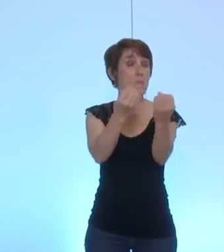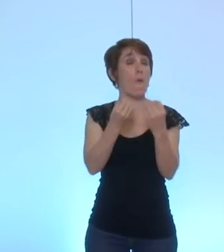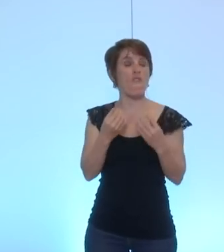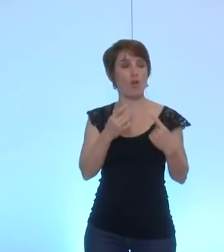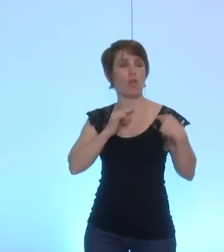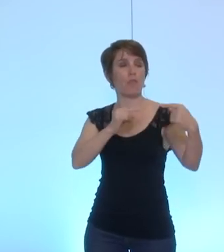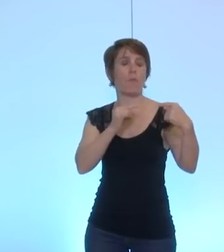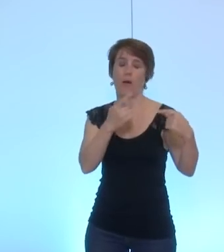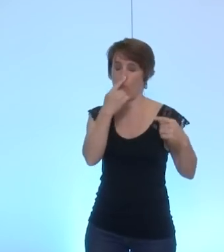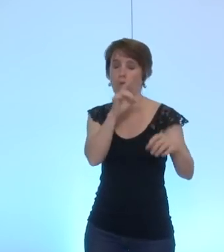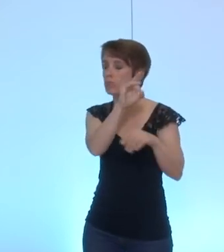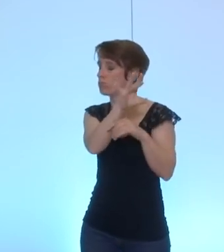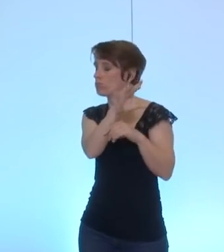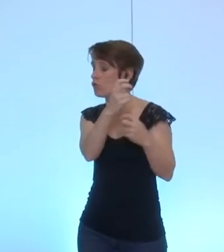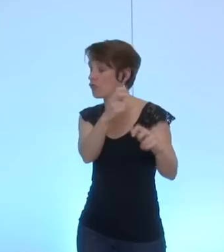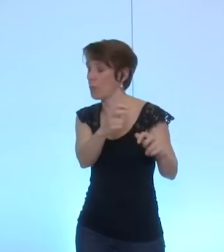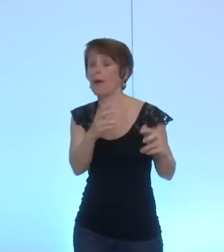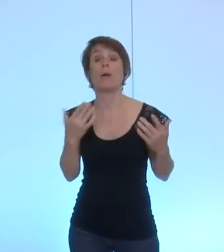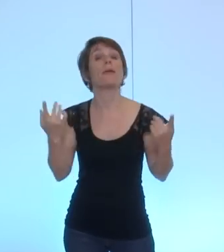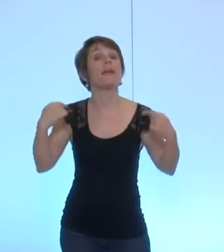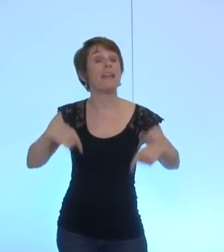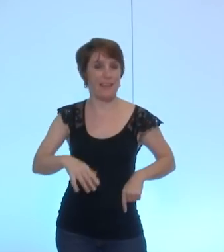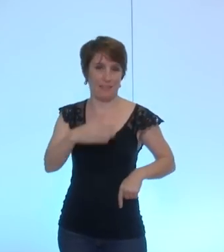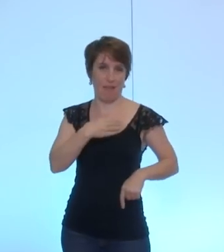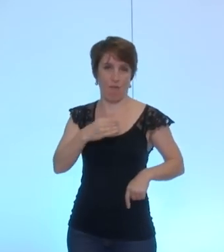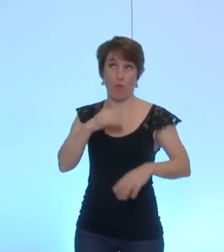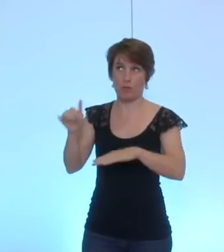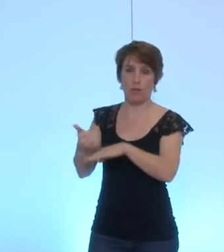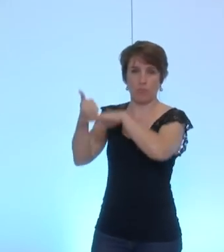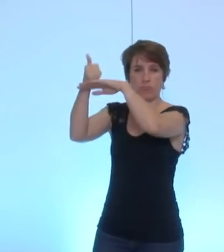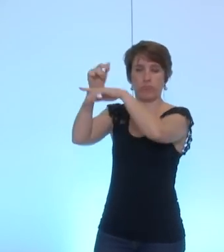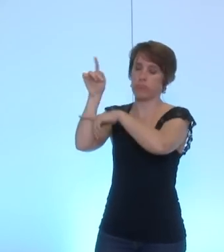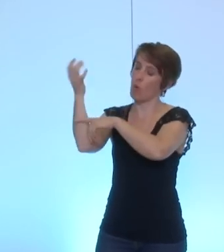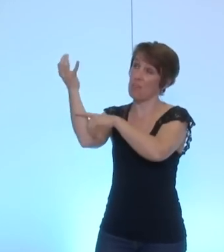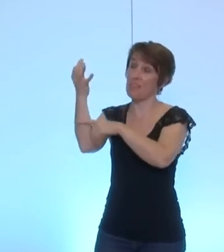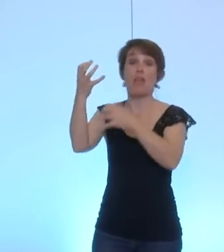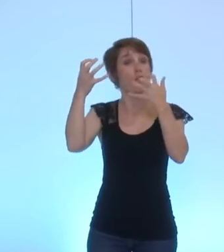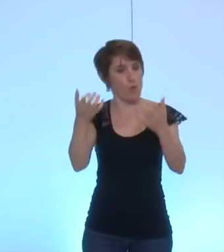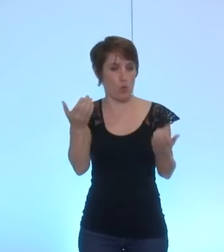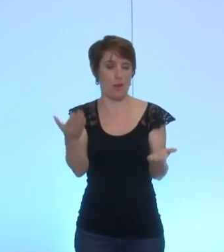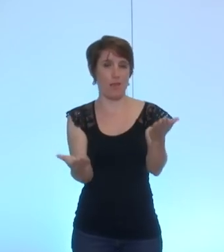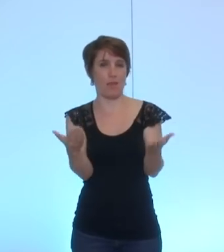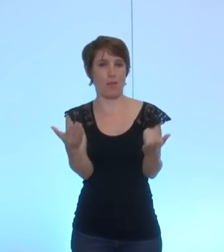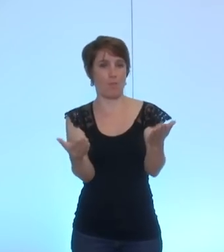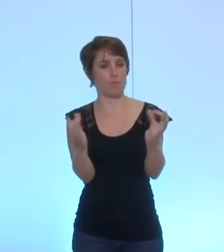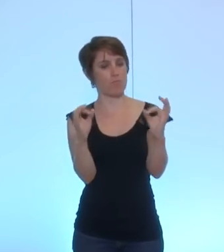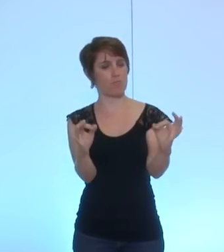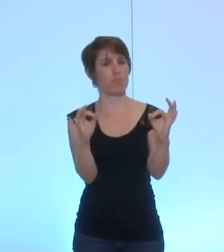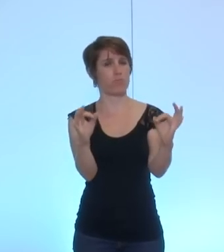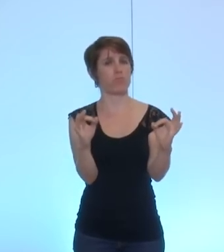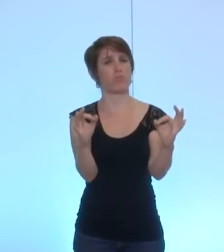a été marqué sur cette question je le crois par un souci d'équilibre et de raison en permanence